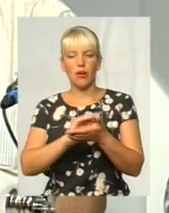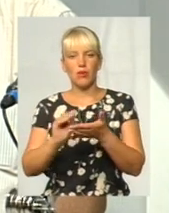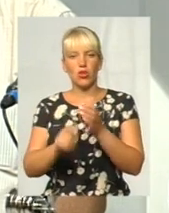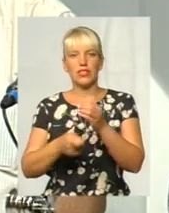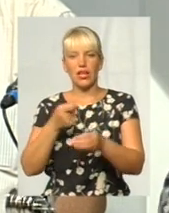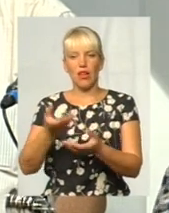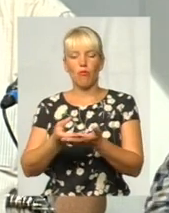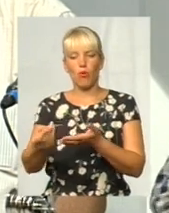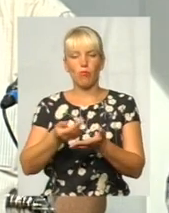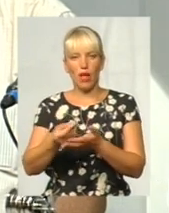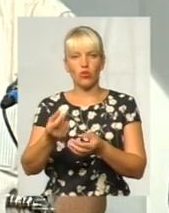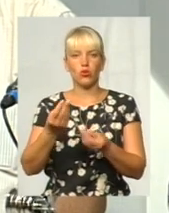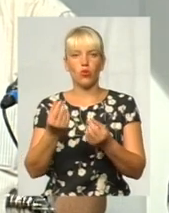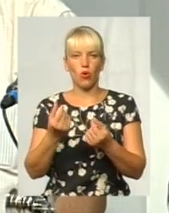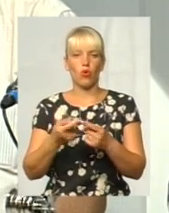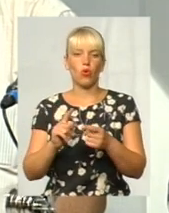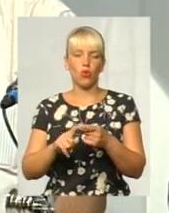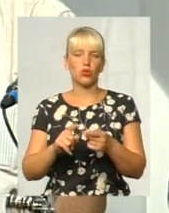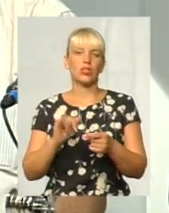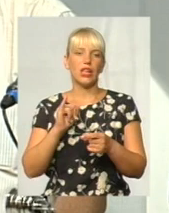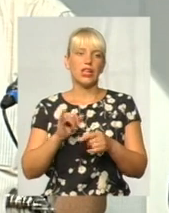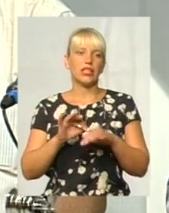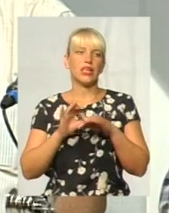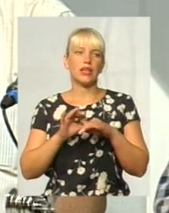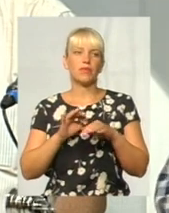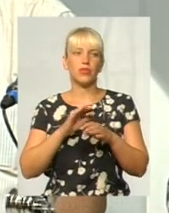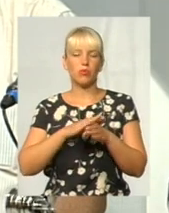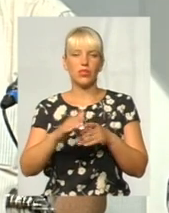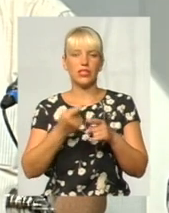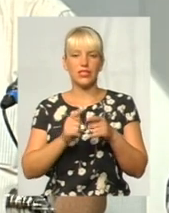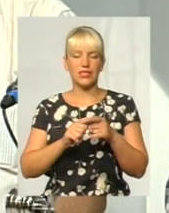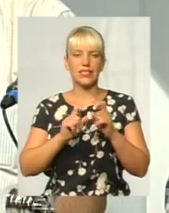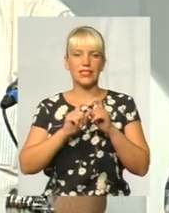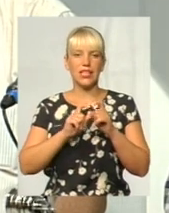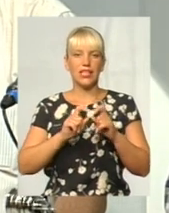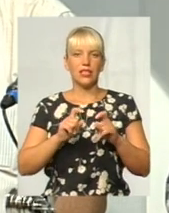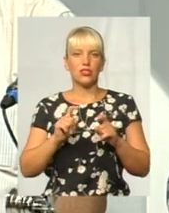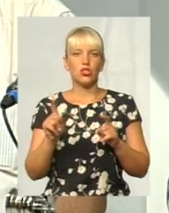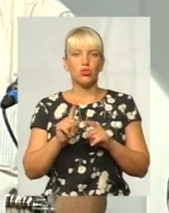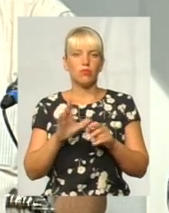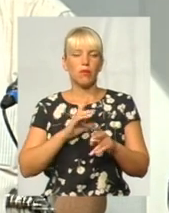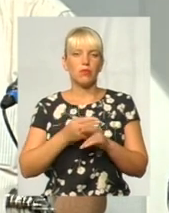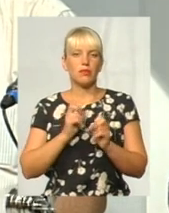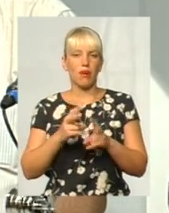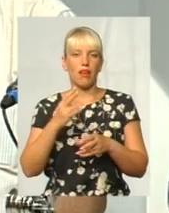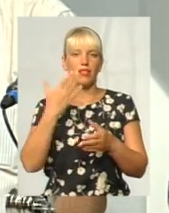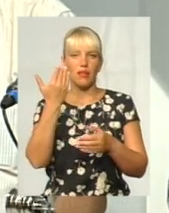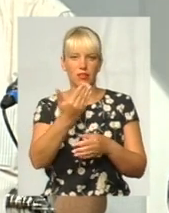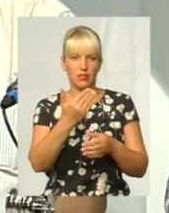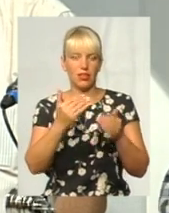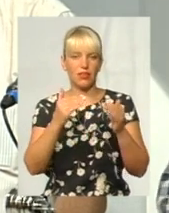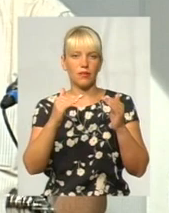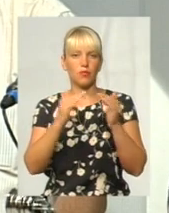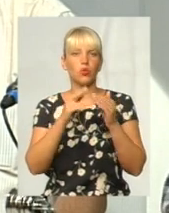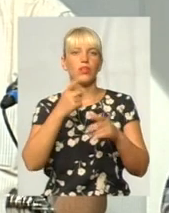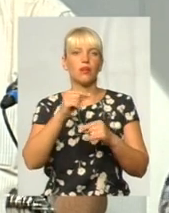експертизи, і, звичайно, реалізовують ці заходи з цілю забезпечення безпеки на тих об'єктах, які вони будують. В той же час, наскільки